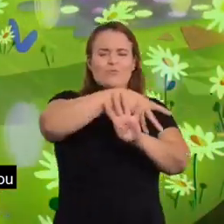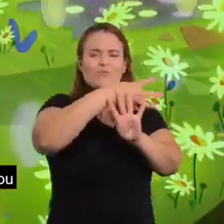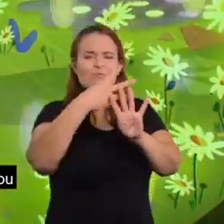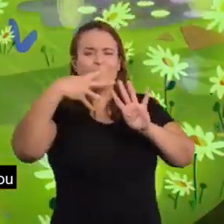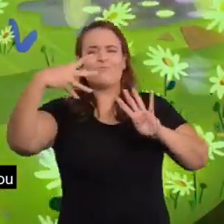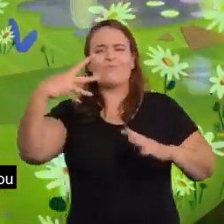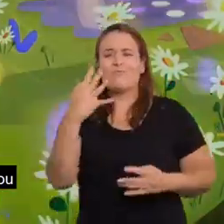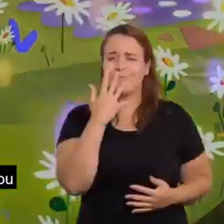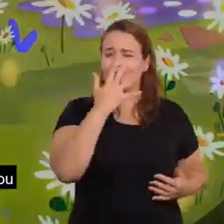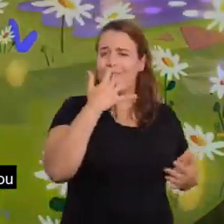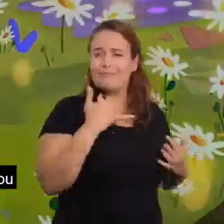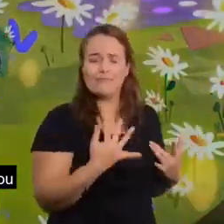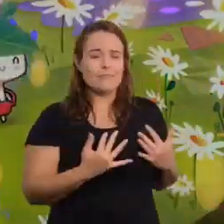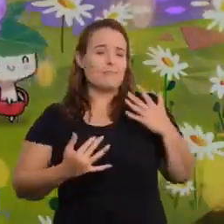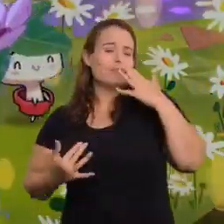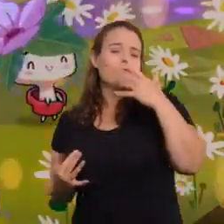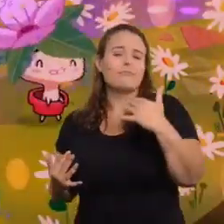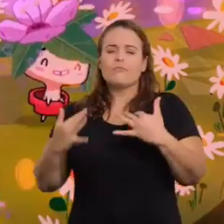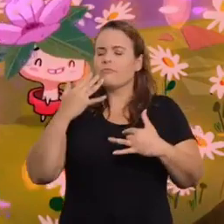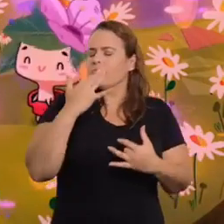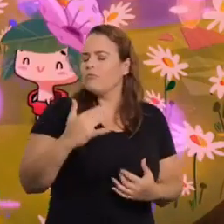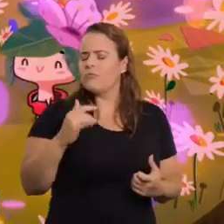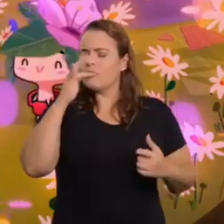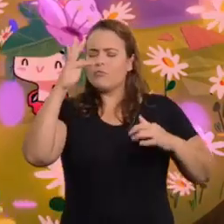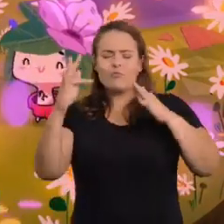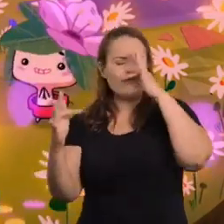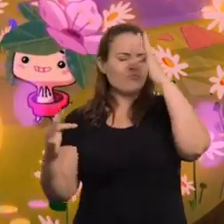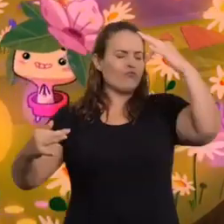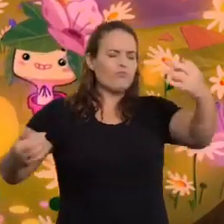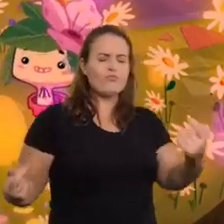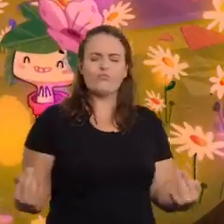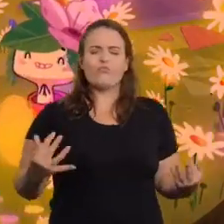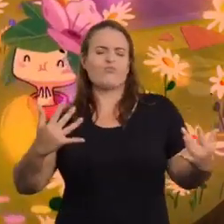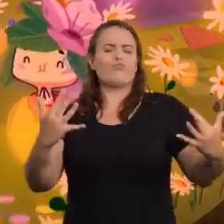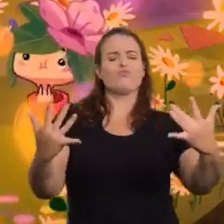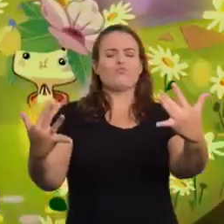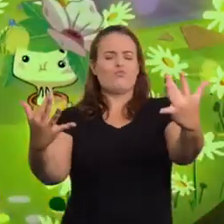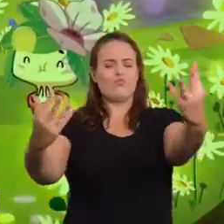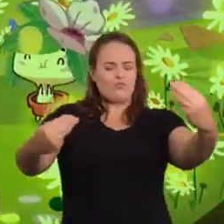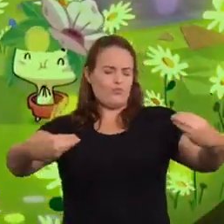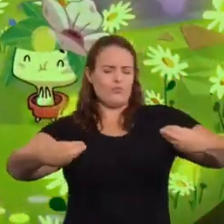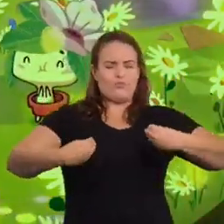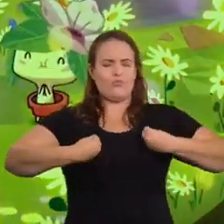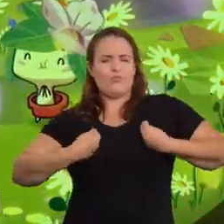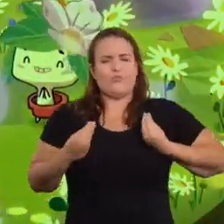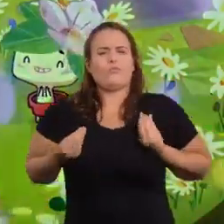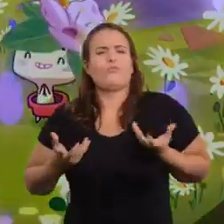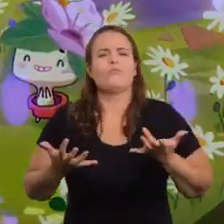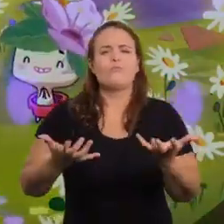estação mais colorida O abacax brotou Tudo é tão seio de vida